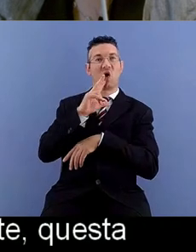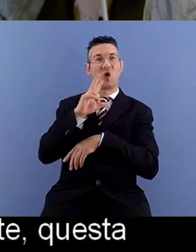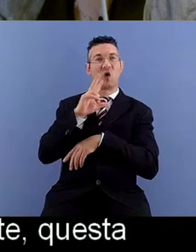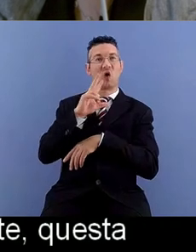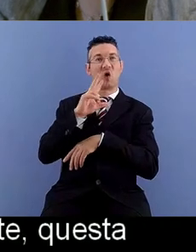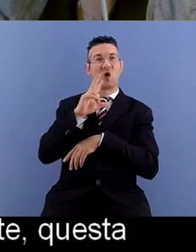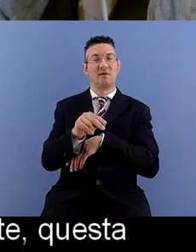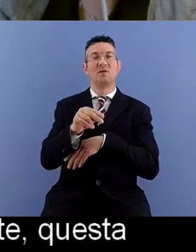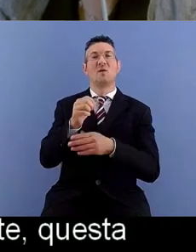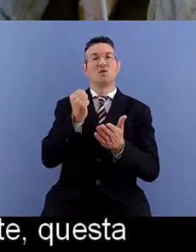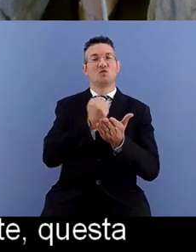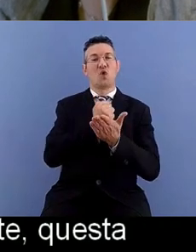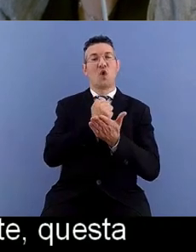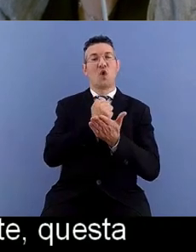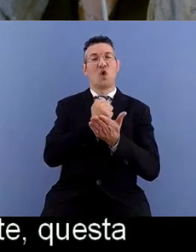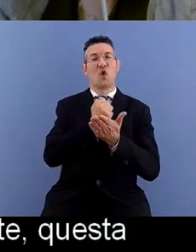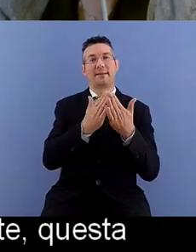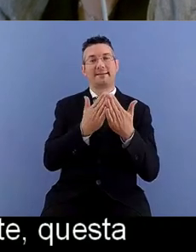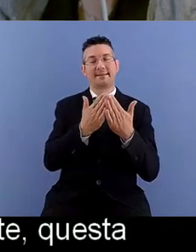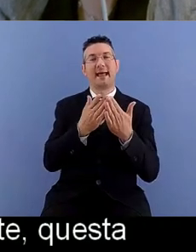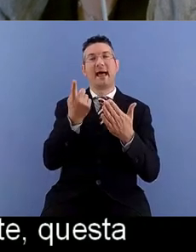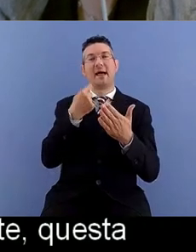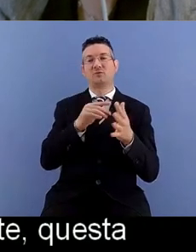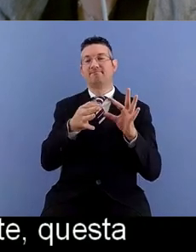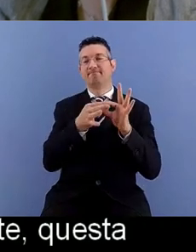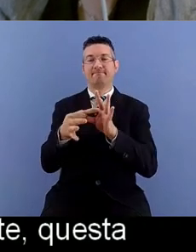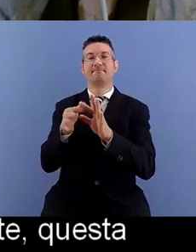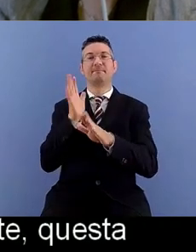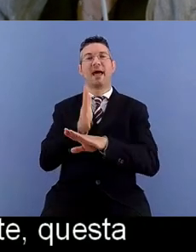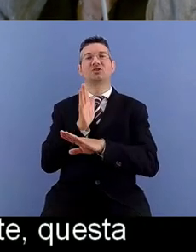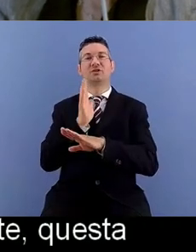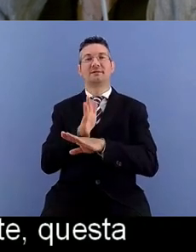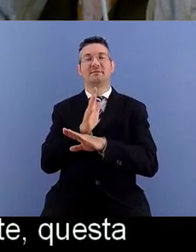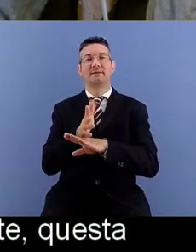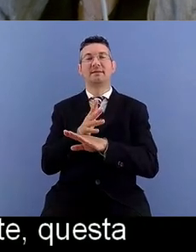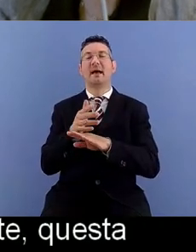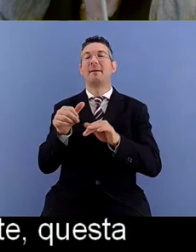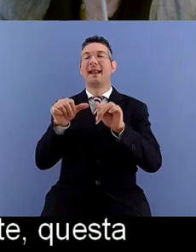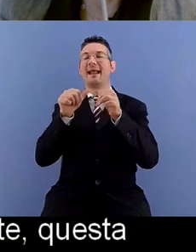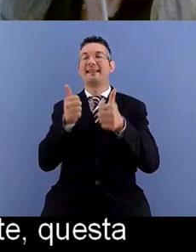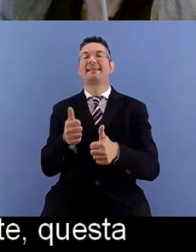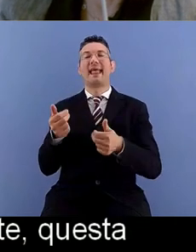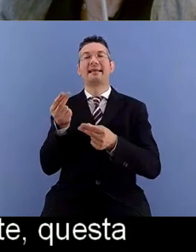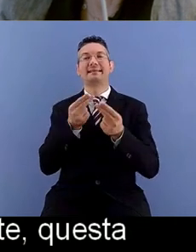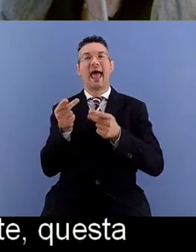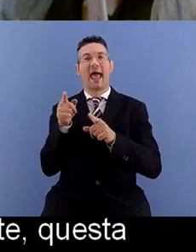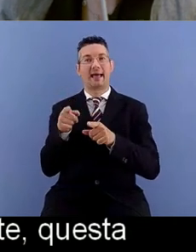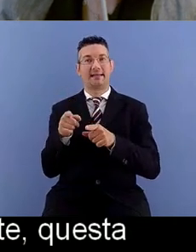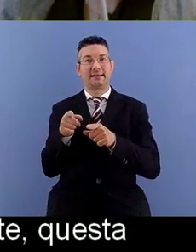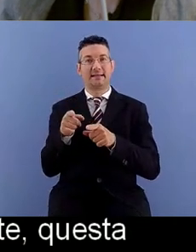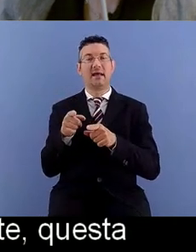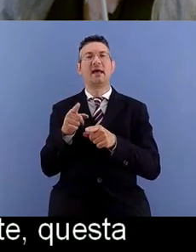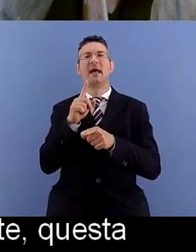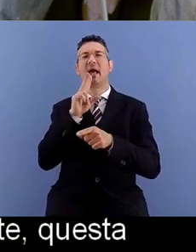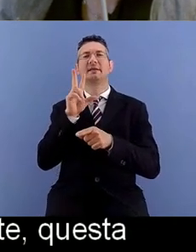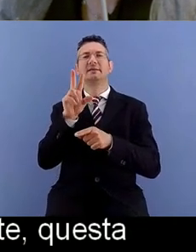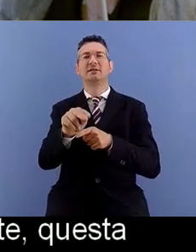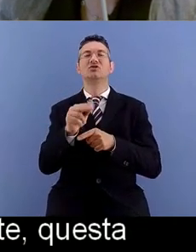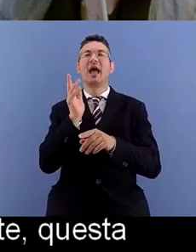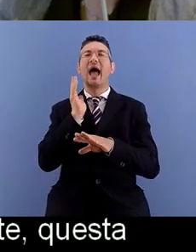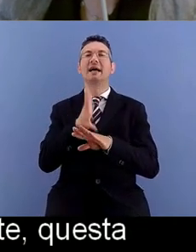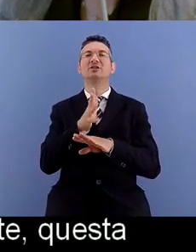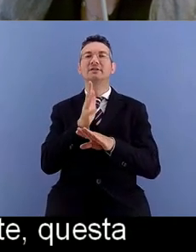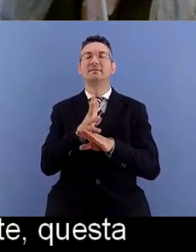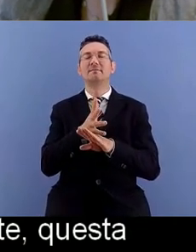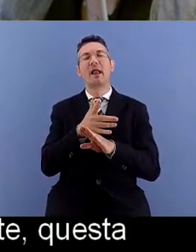studio dedicato proprio all'accessibilità nel contesto del design che dice l'accessibilità è un concetto